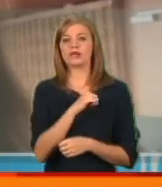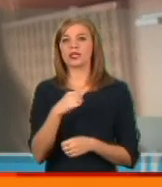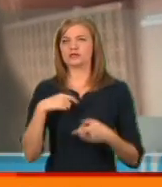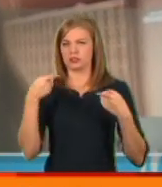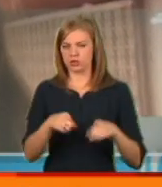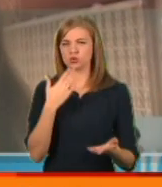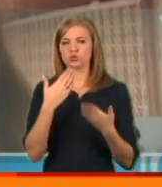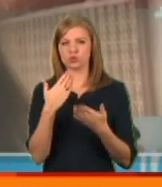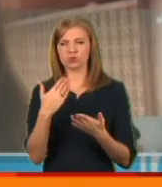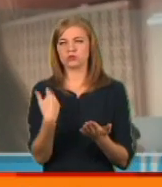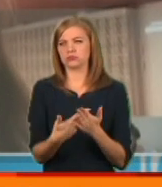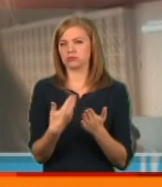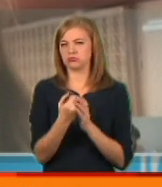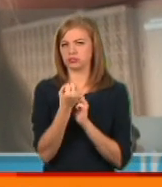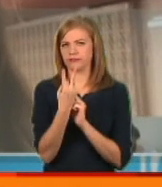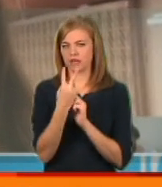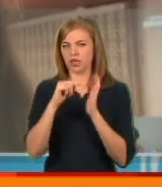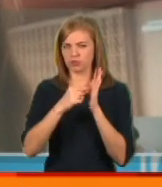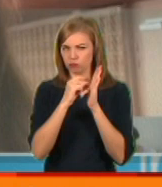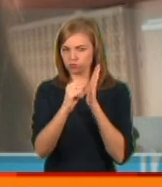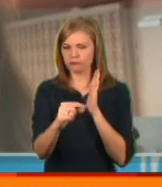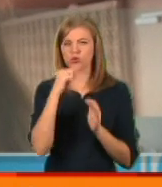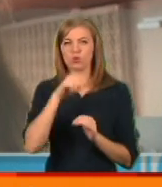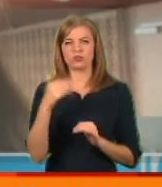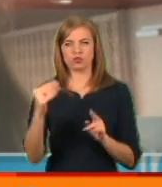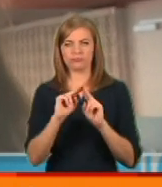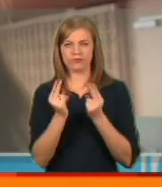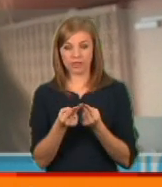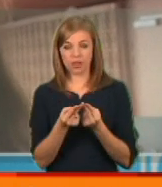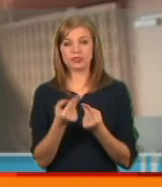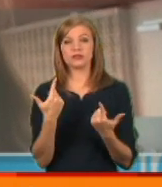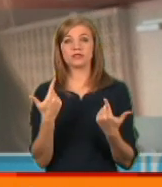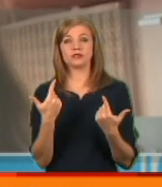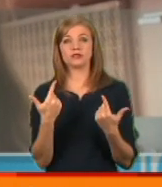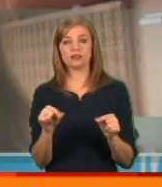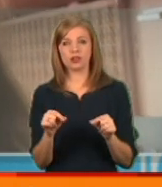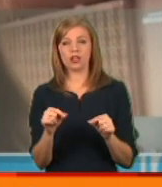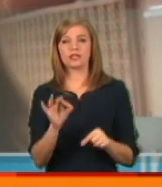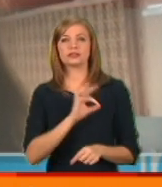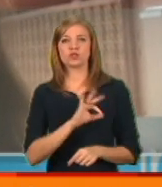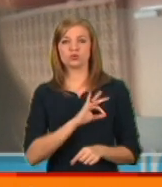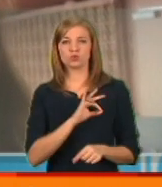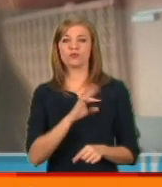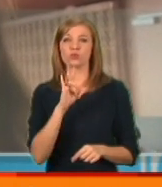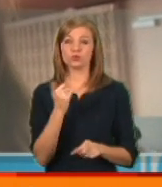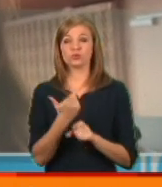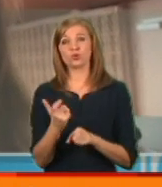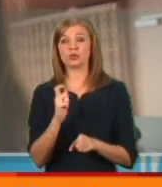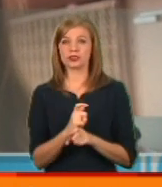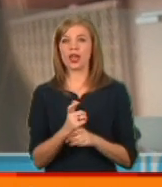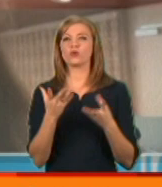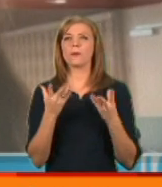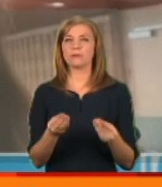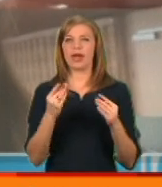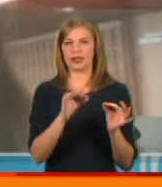дійсно стосується, здається, це пункт 12 Російської Федерації, де застосовуються достатньо м'які